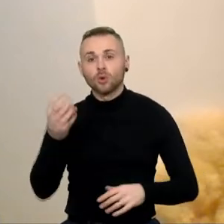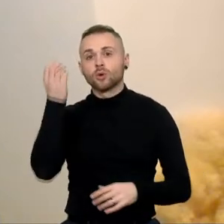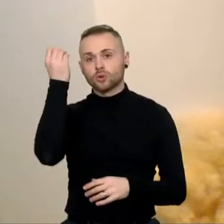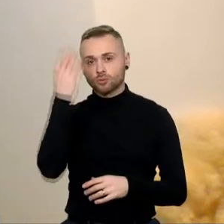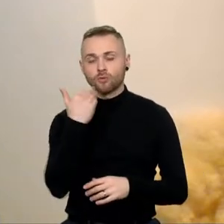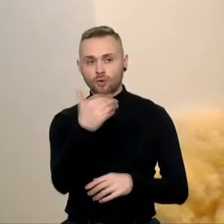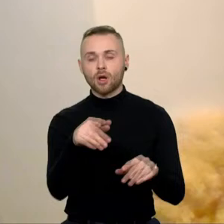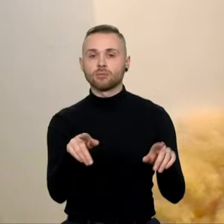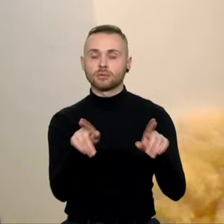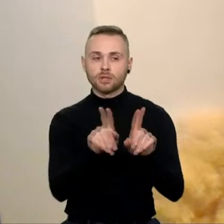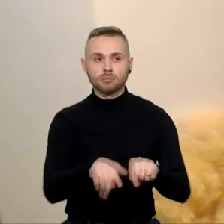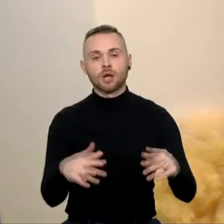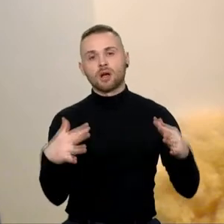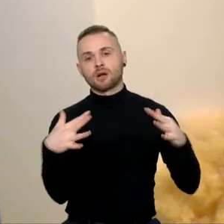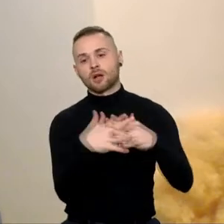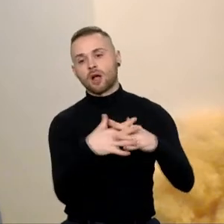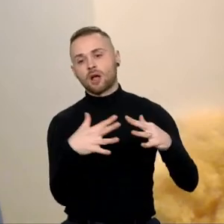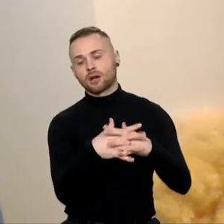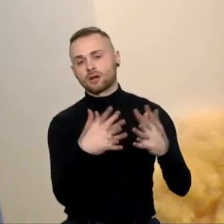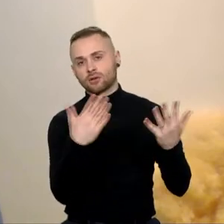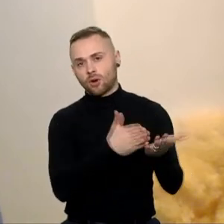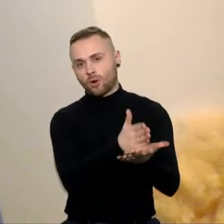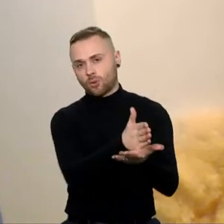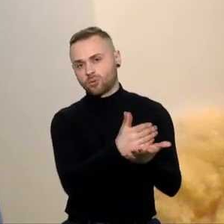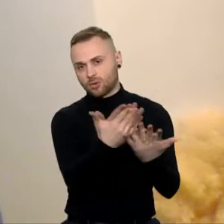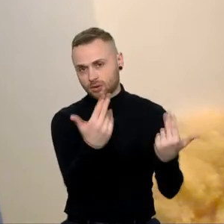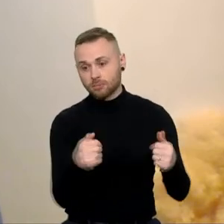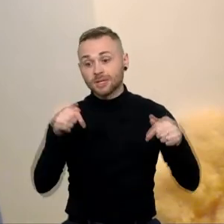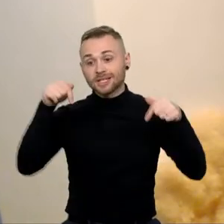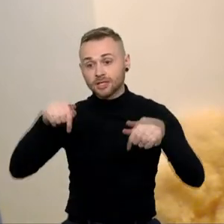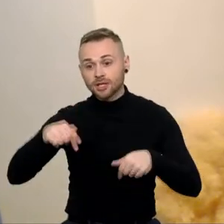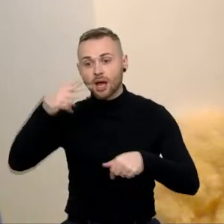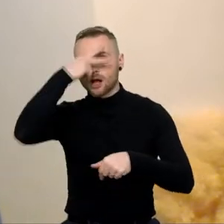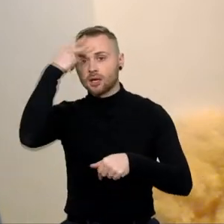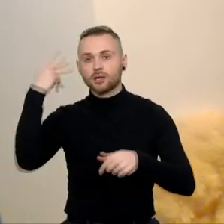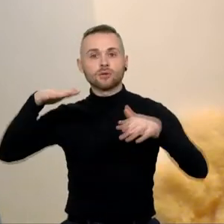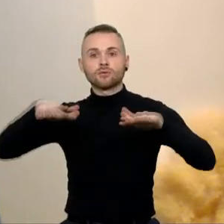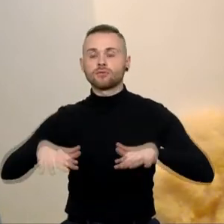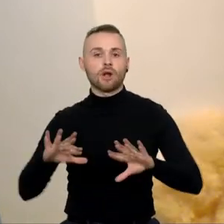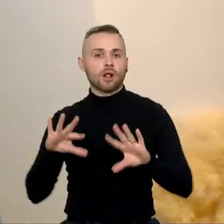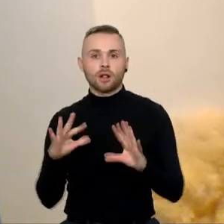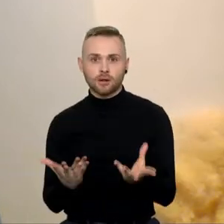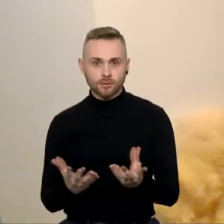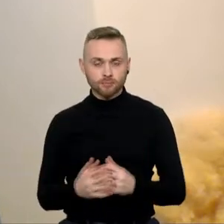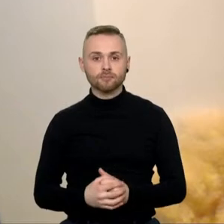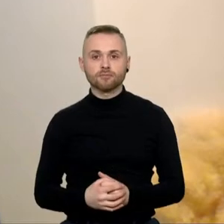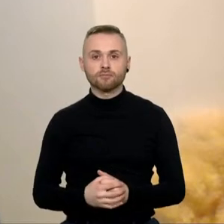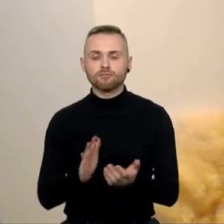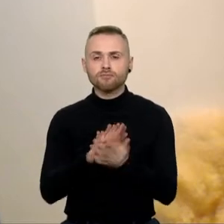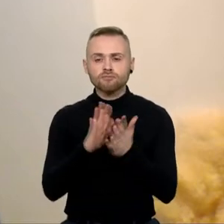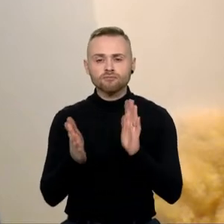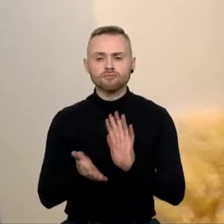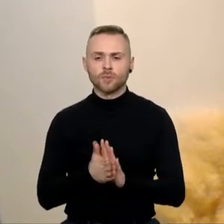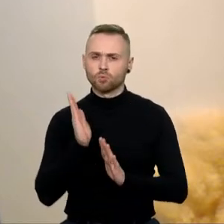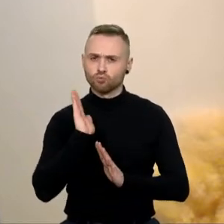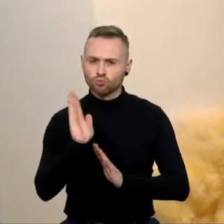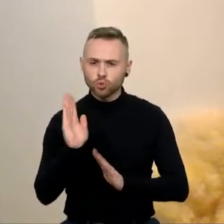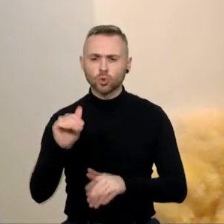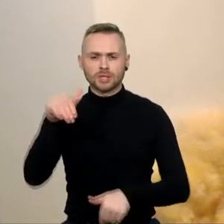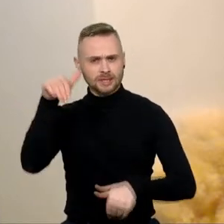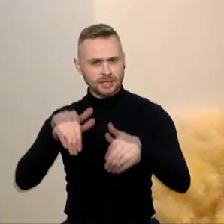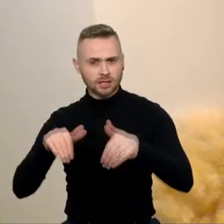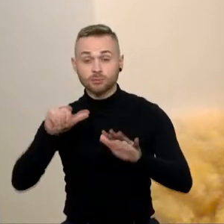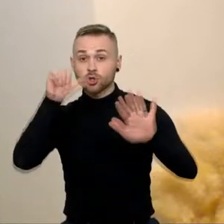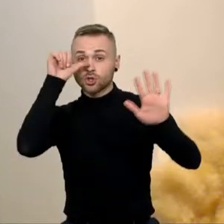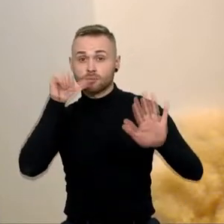maratonas šitas karas yra viena. Mes dabar esame tokioje situacijoje, kai ruošiamas rinkimams ir per pusę